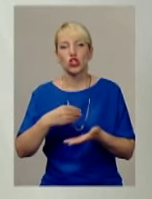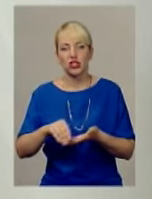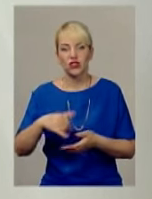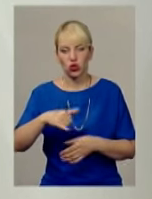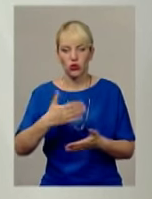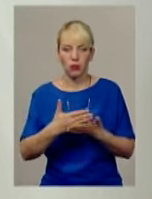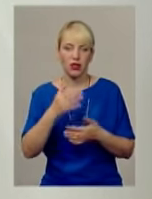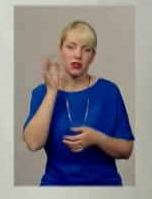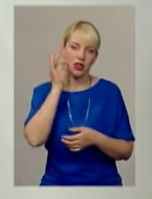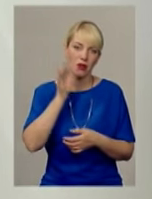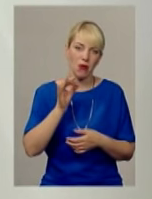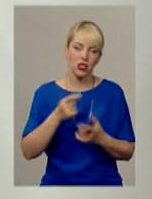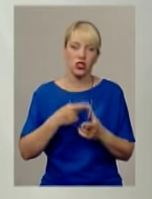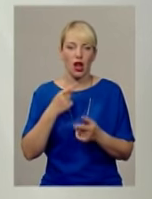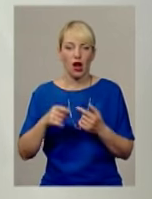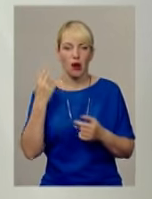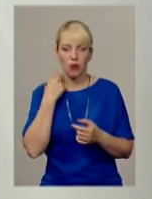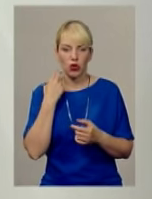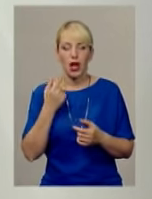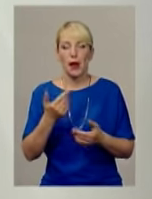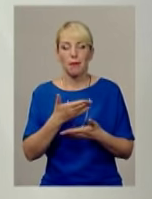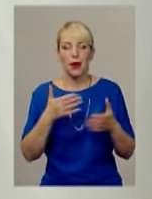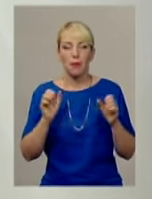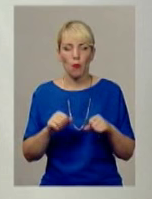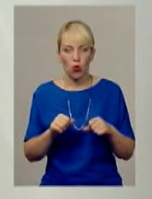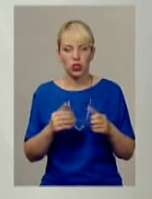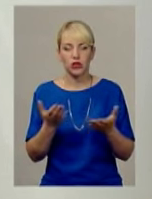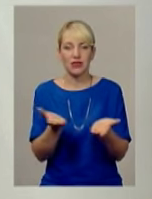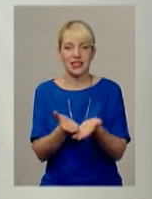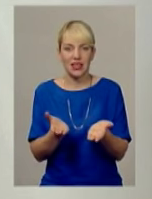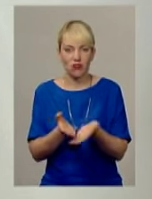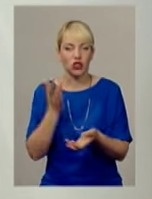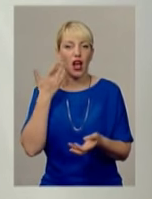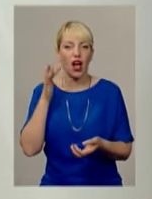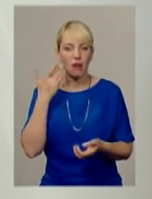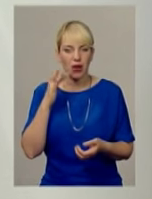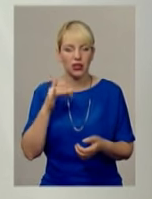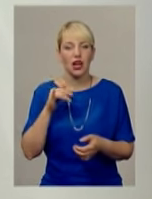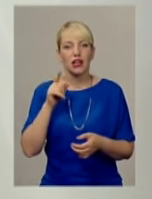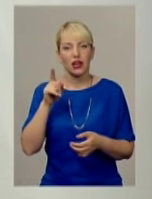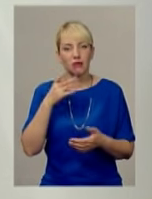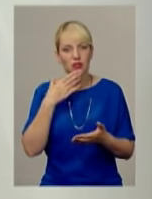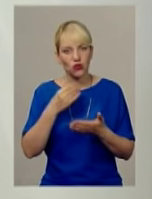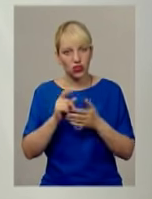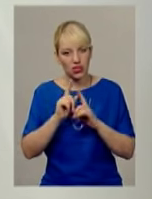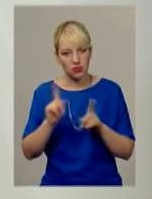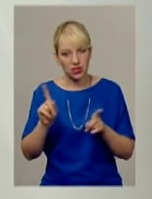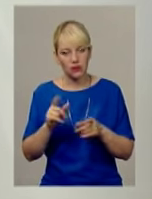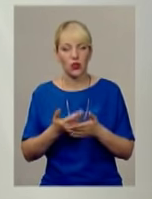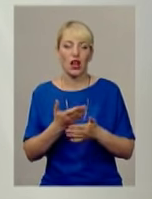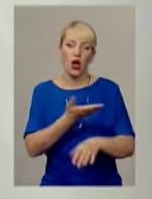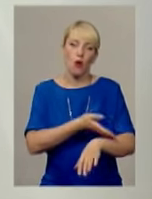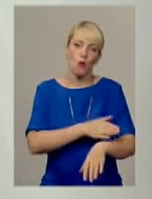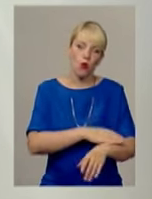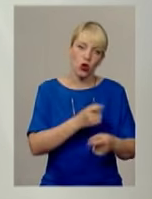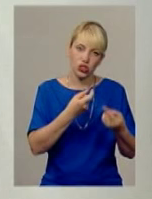загалом, ми можемо брати не лише ці дані країни, ми можемо і Сполучені Штати Америки, тому що є своя специфіка там визначення, Польща своє,